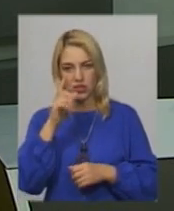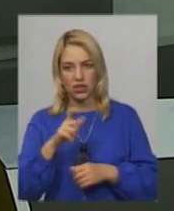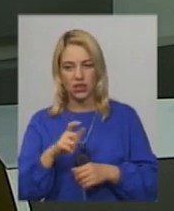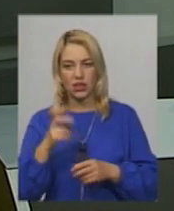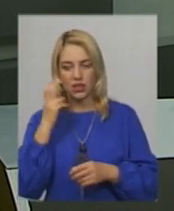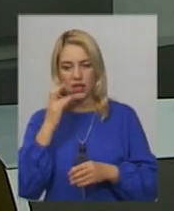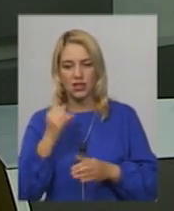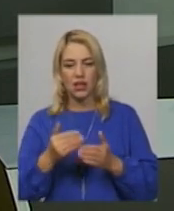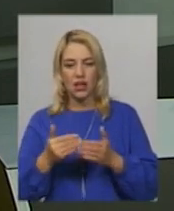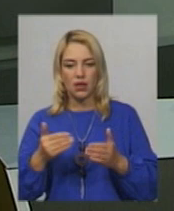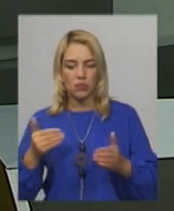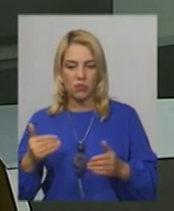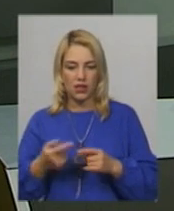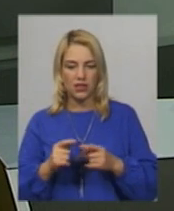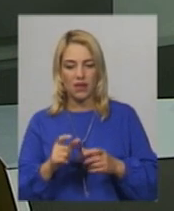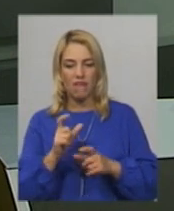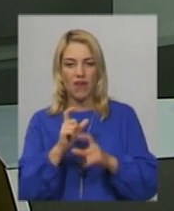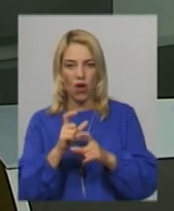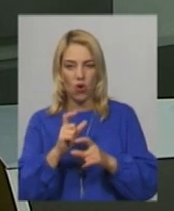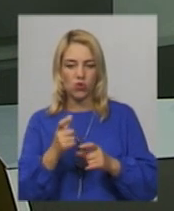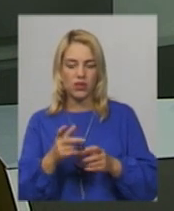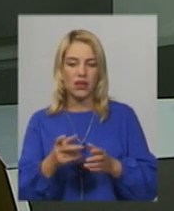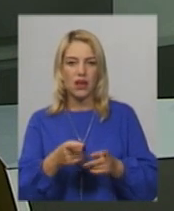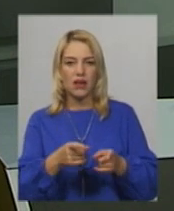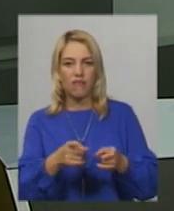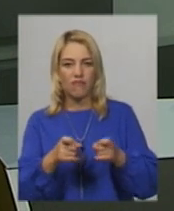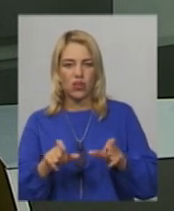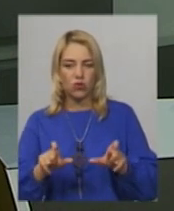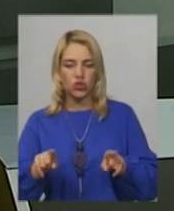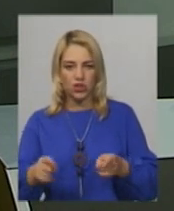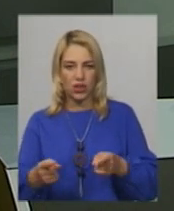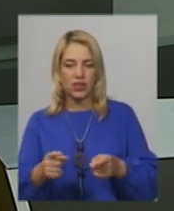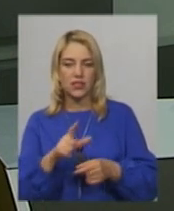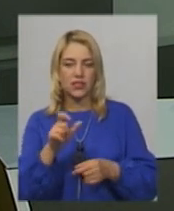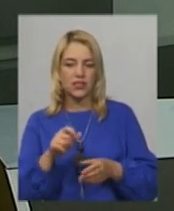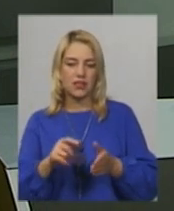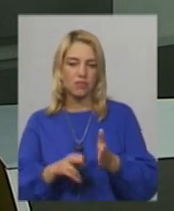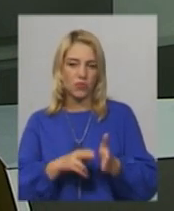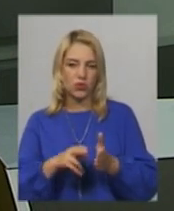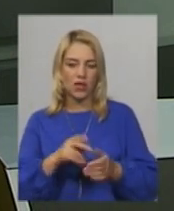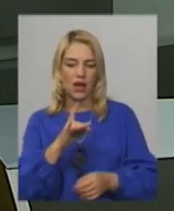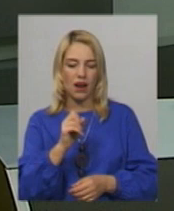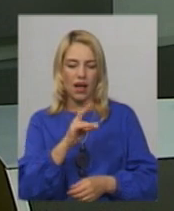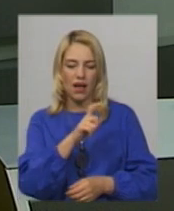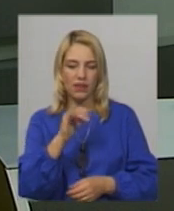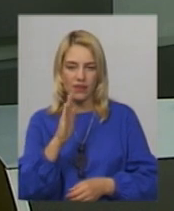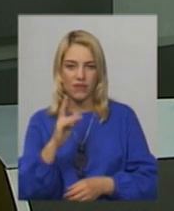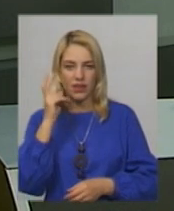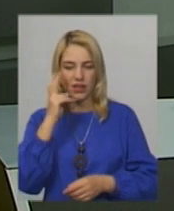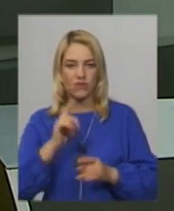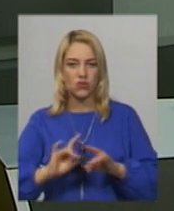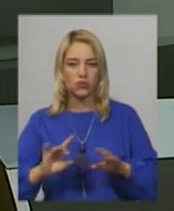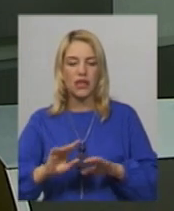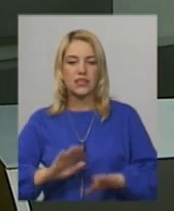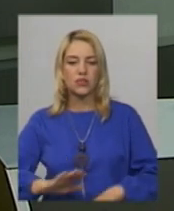попередній та наступний вагони, вилучили зі складу потягу рахів Київ. Там тривають слідчі дії, розповідає заступник директора